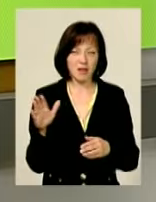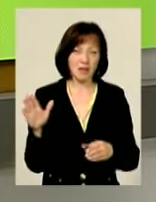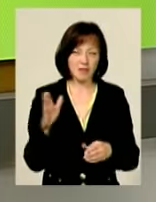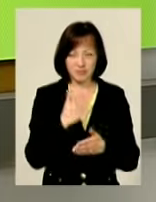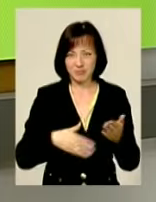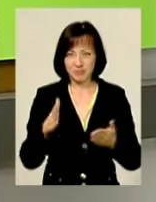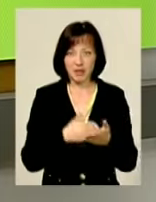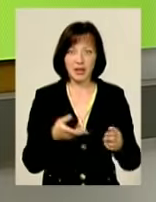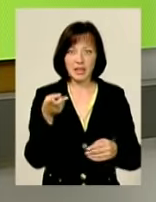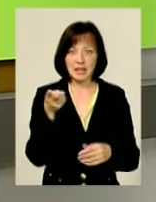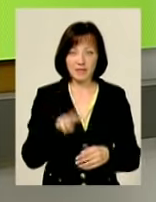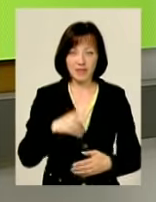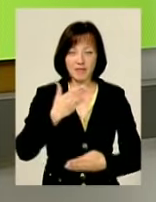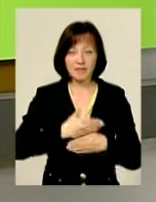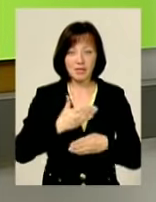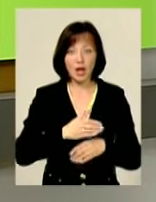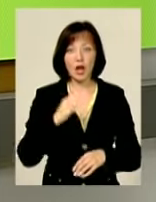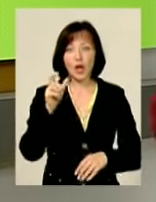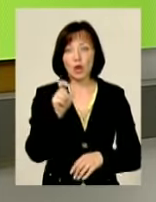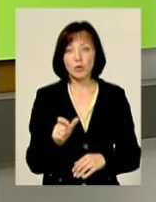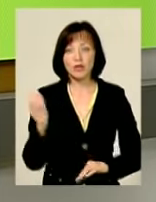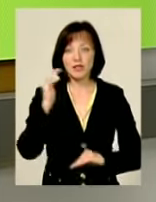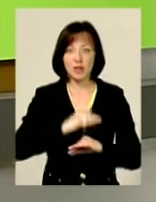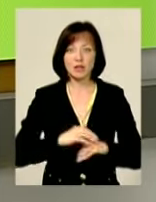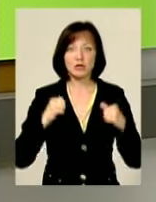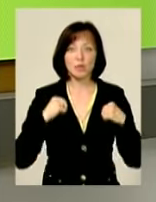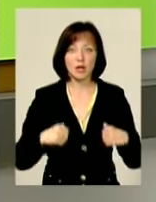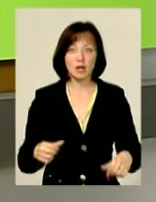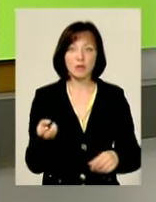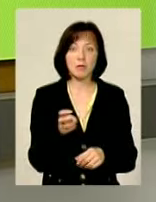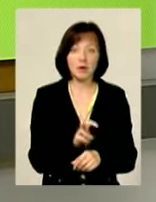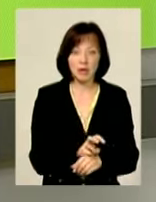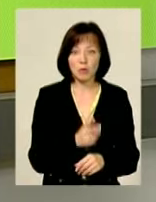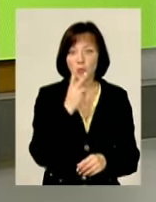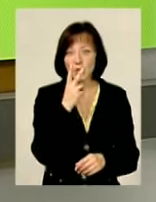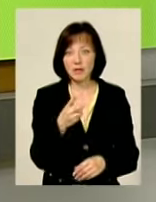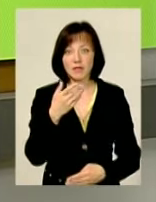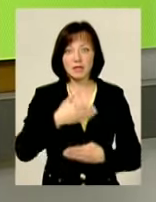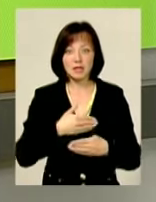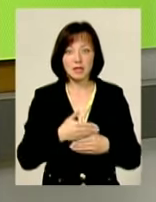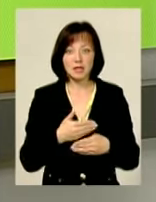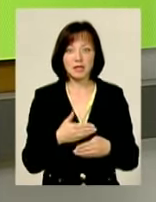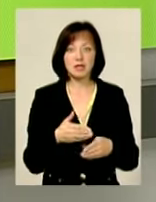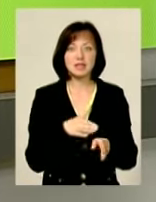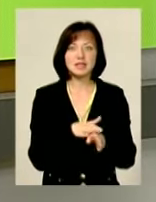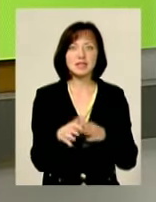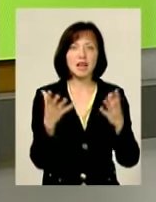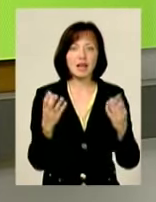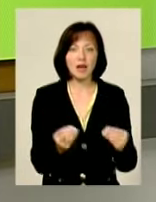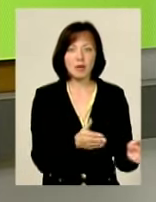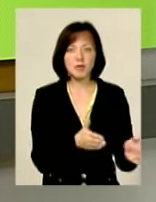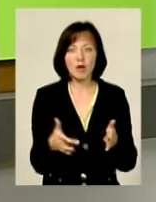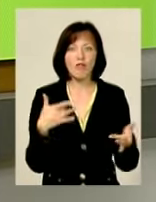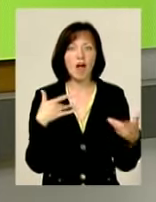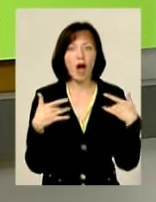Давай буде дві вистави. Але люди ввечері спокійно собі прийдуть, подивляться виставу. Поперше, цілий день для підготовки